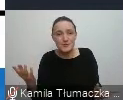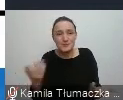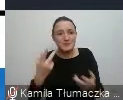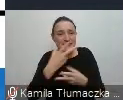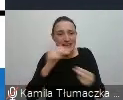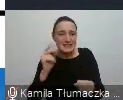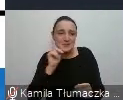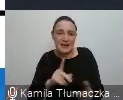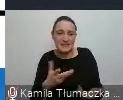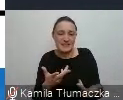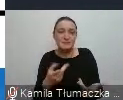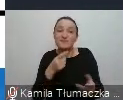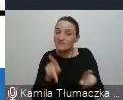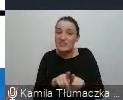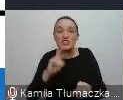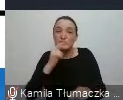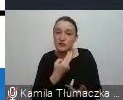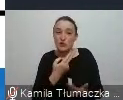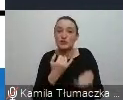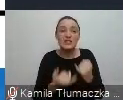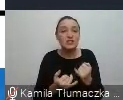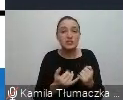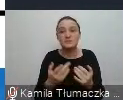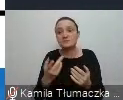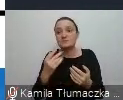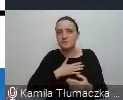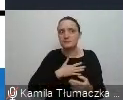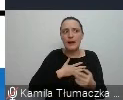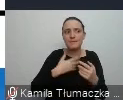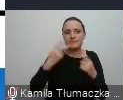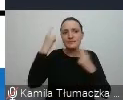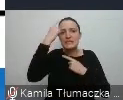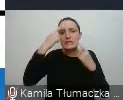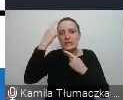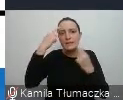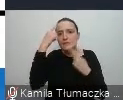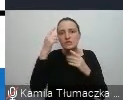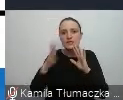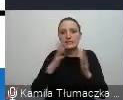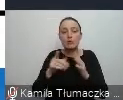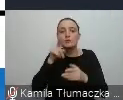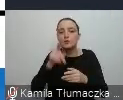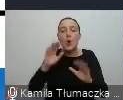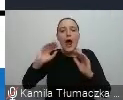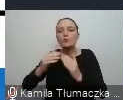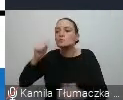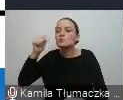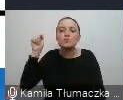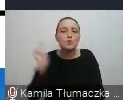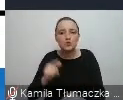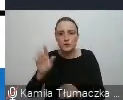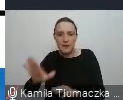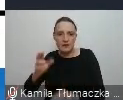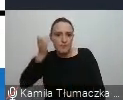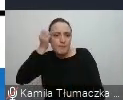oczywiście też jest krzywdzący, bo jeśli uknujemy sobie w głowie takie myślenie o tego typu całościowym zaburzeniu